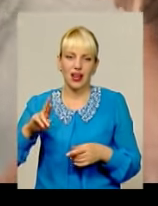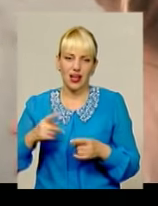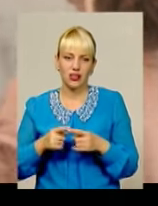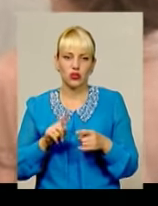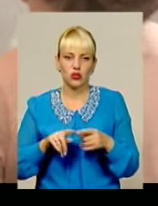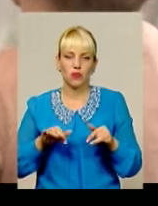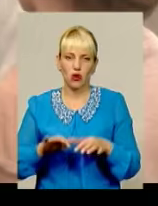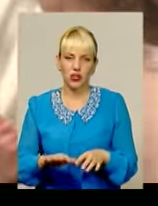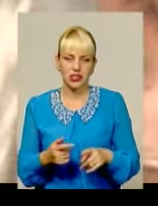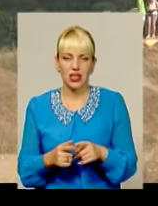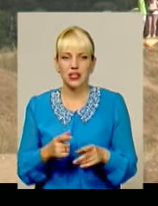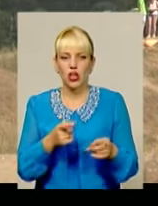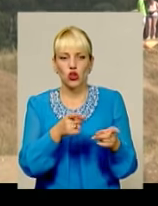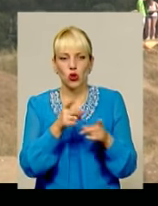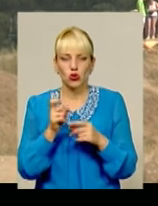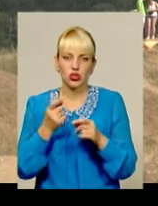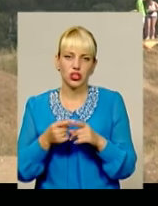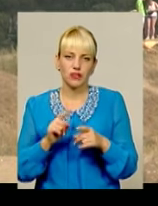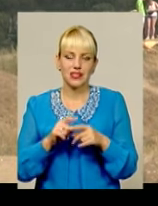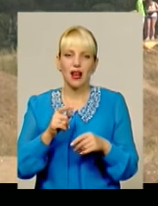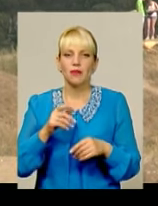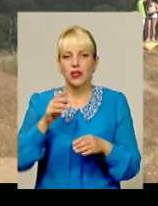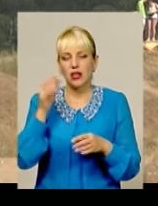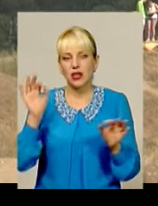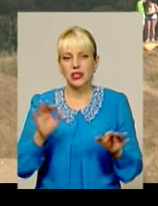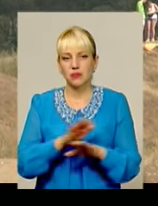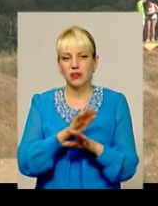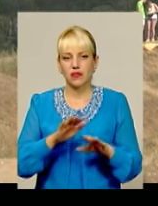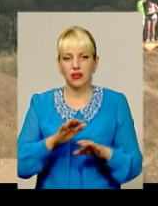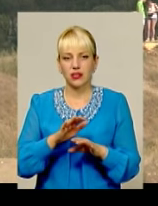виконавець Арсен Мірзоян. Він цьогоріч теж виступає на республіці.